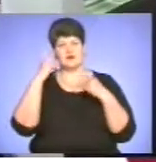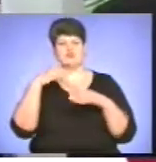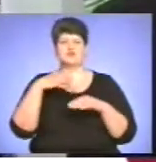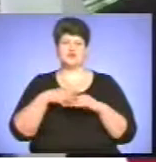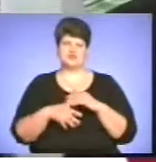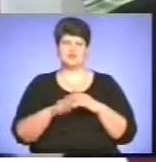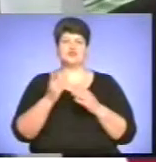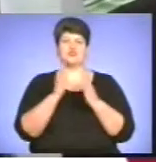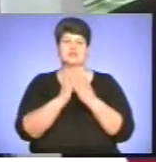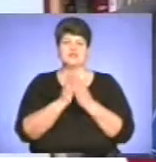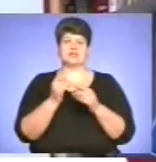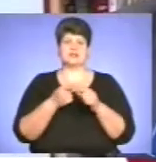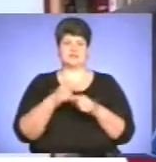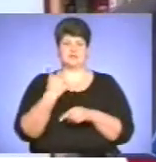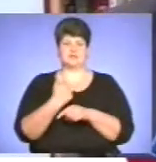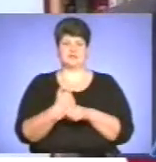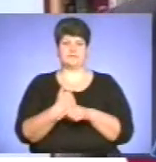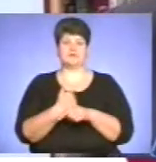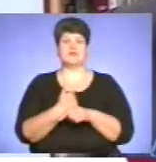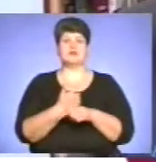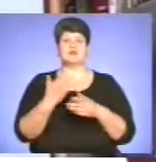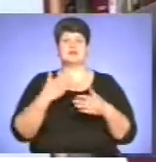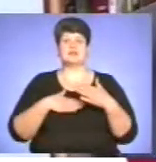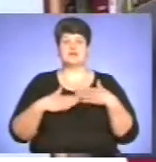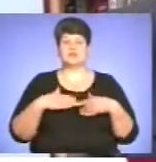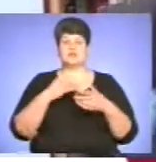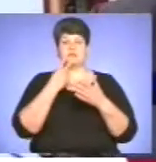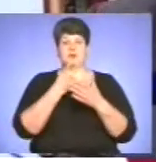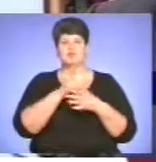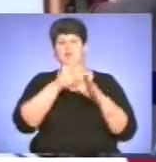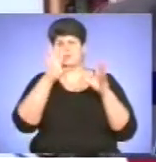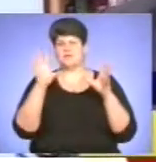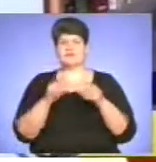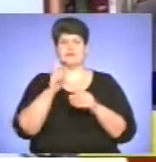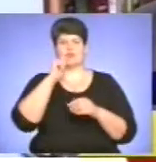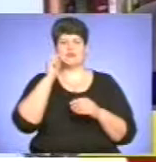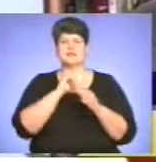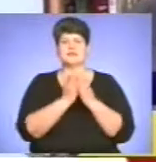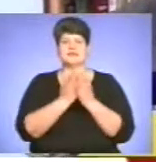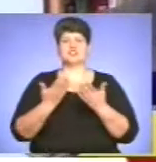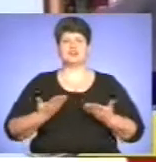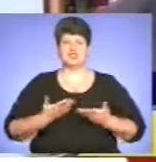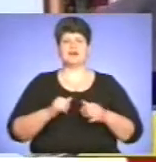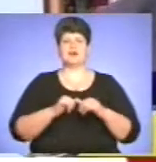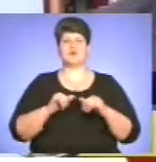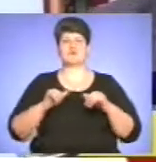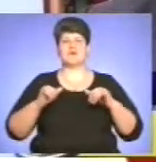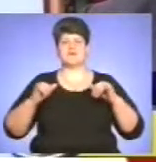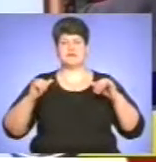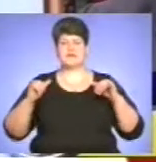книжка є найосновнішою. Дуже ті, що ми бачимо, що попри все українська книжка живе, вона розвивається, вона